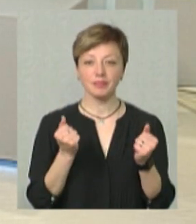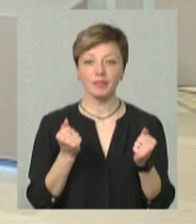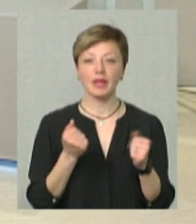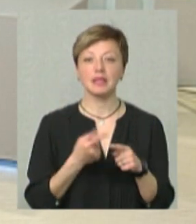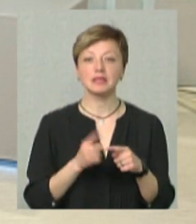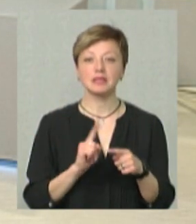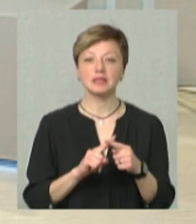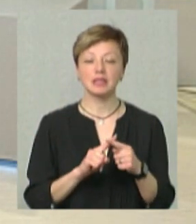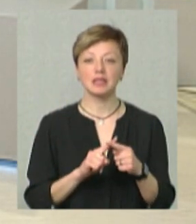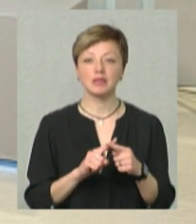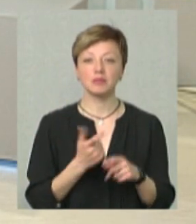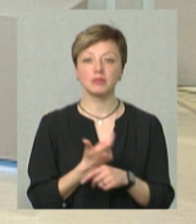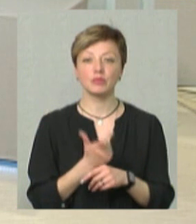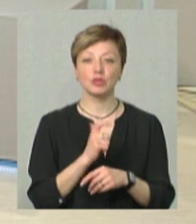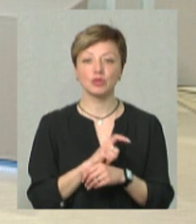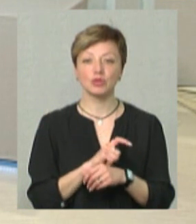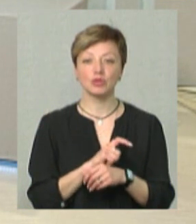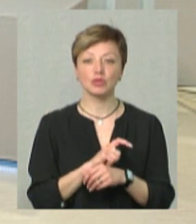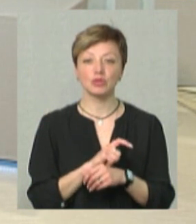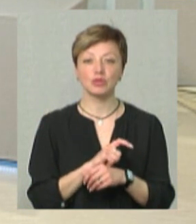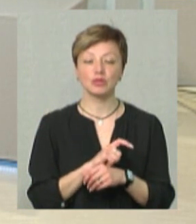більше…